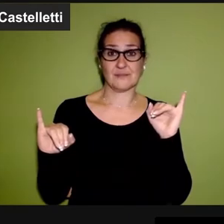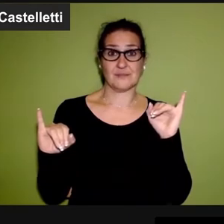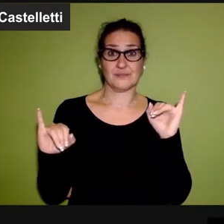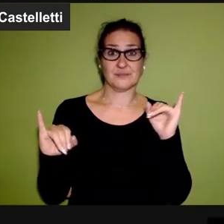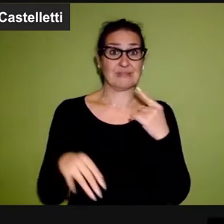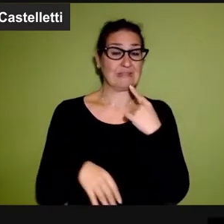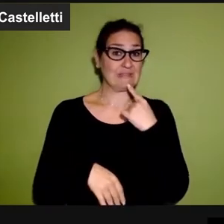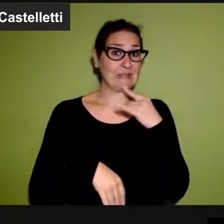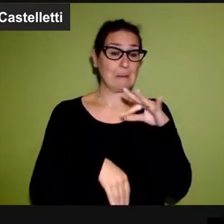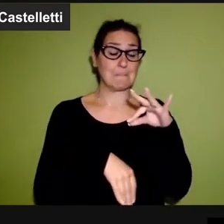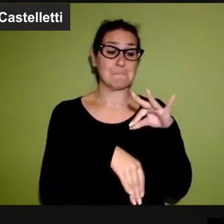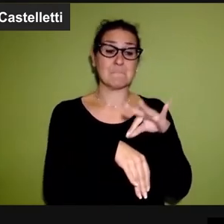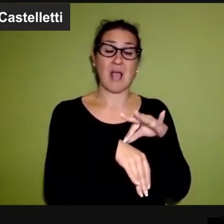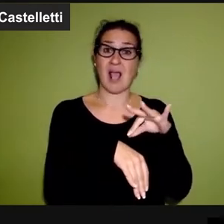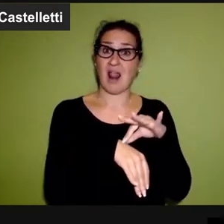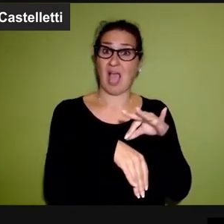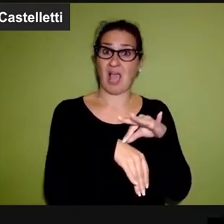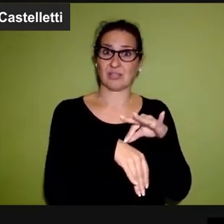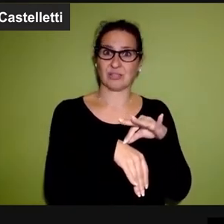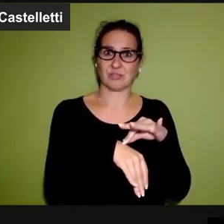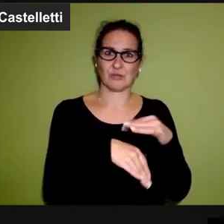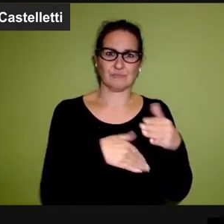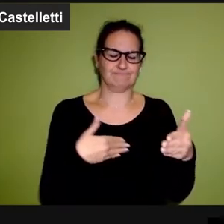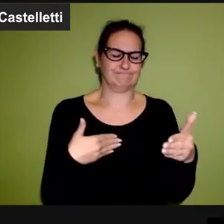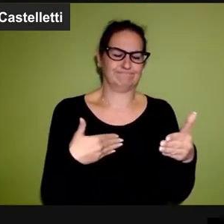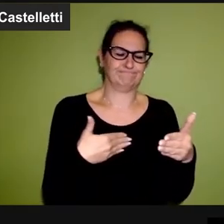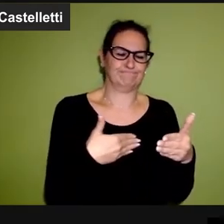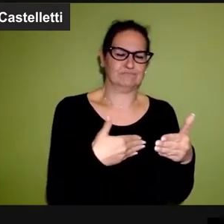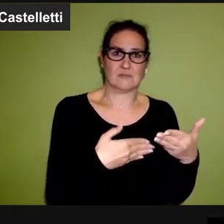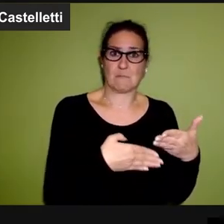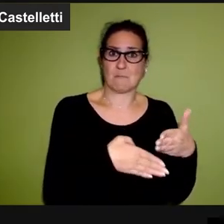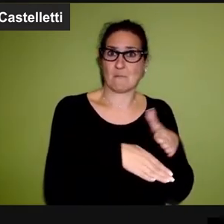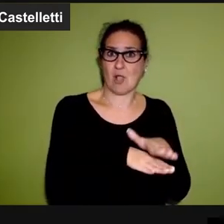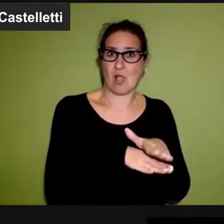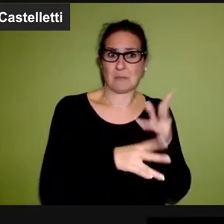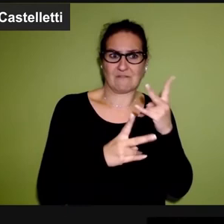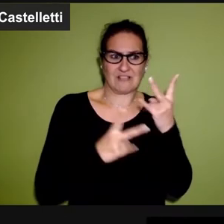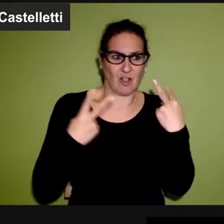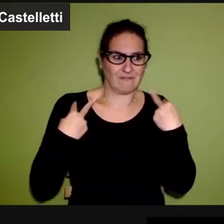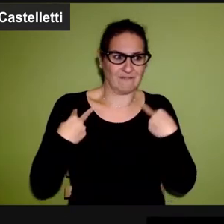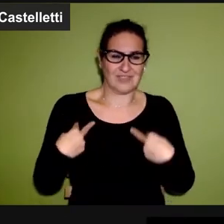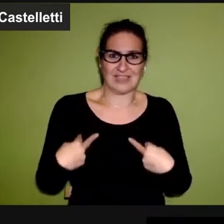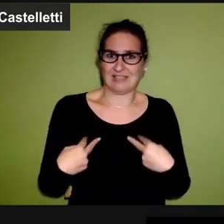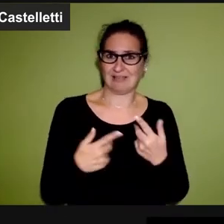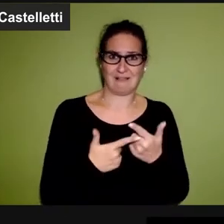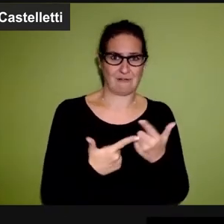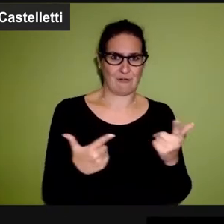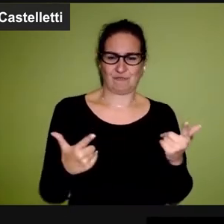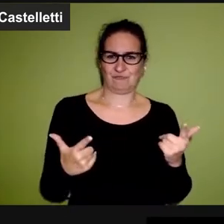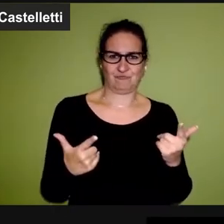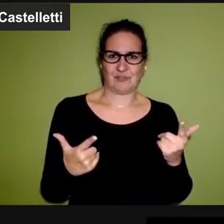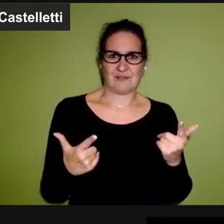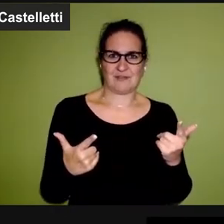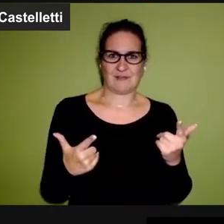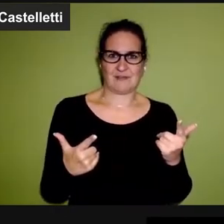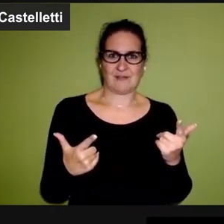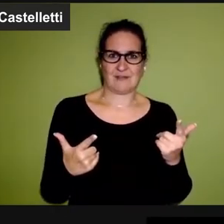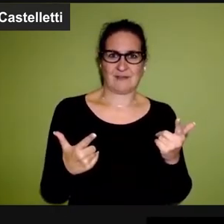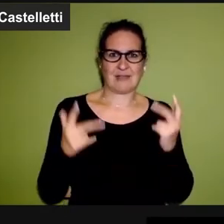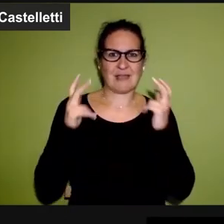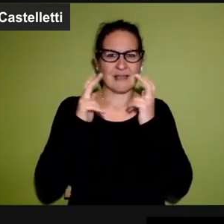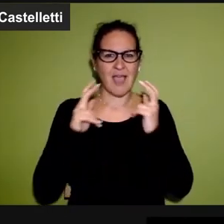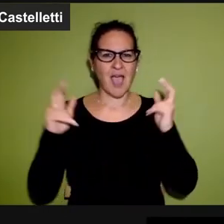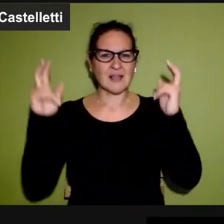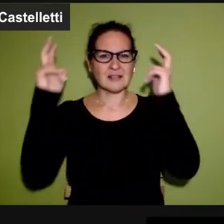il malato terminale che ormai non vive più, gli altri,